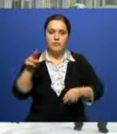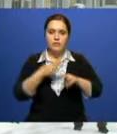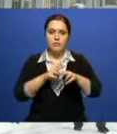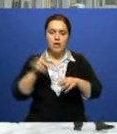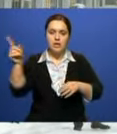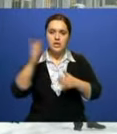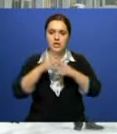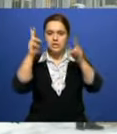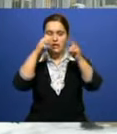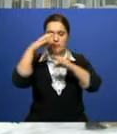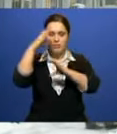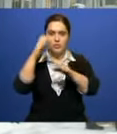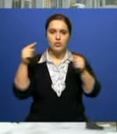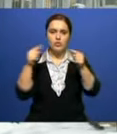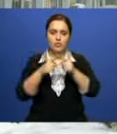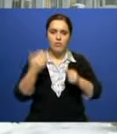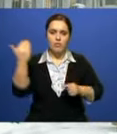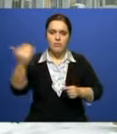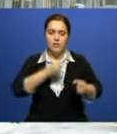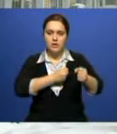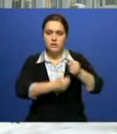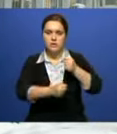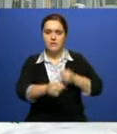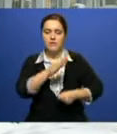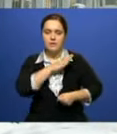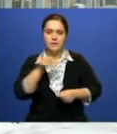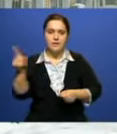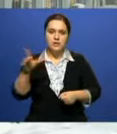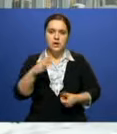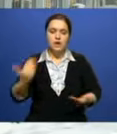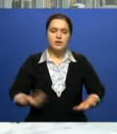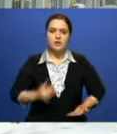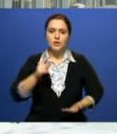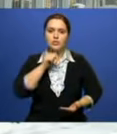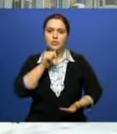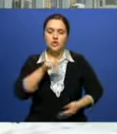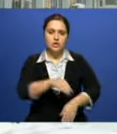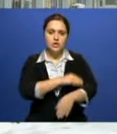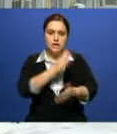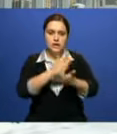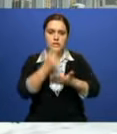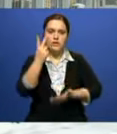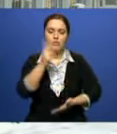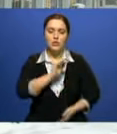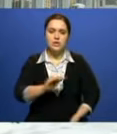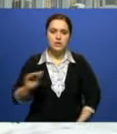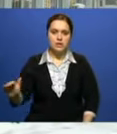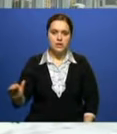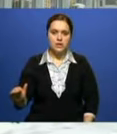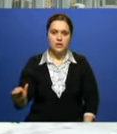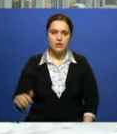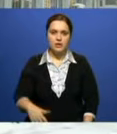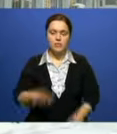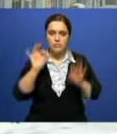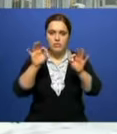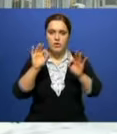дает однозначные выводы о его причастности. Кстати, этот подсудимый житель Кустаная женат, у него двое детей. Итак, мы будем держать